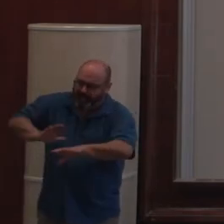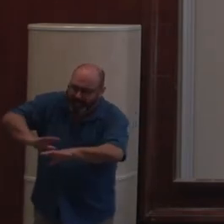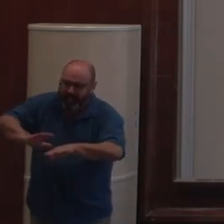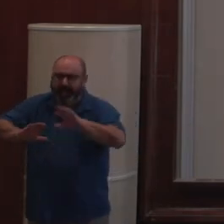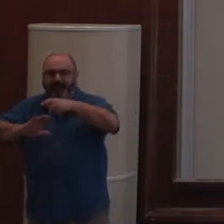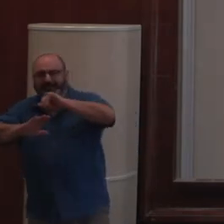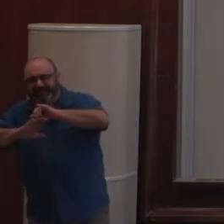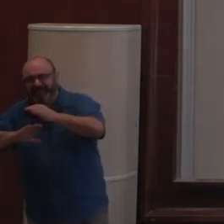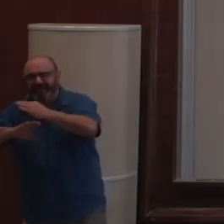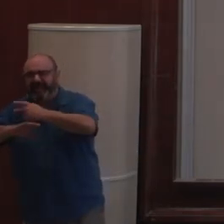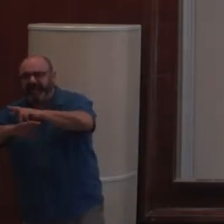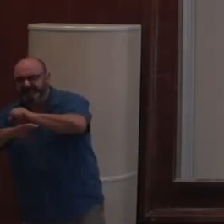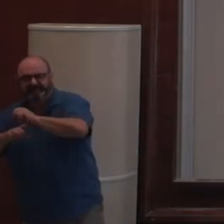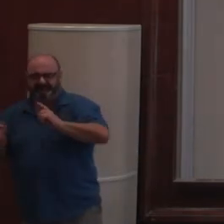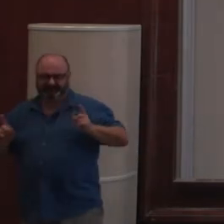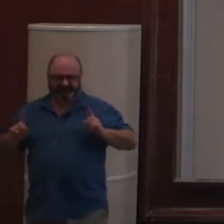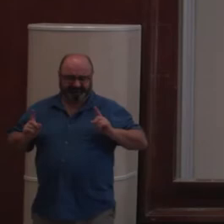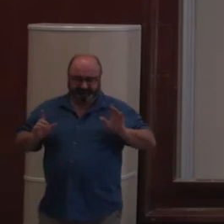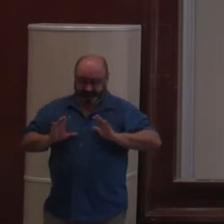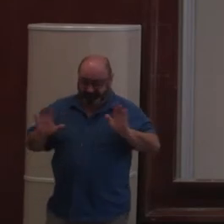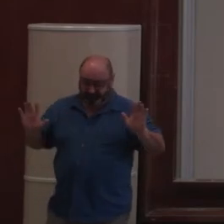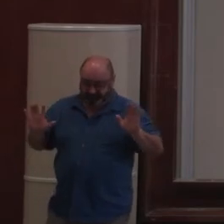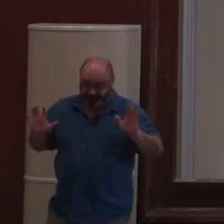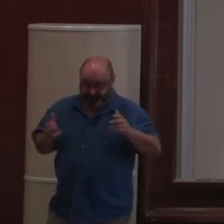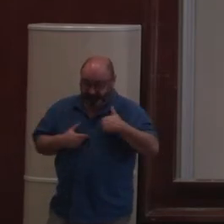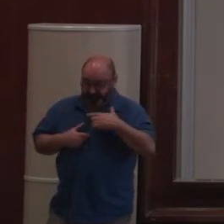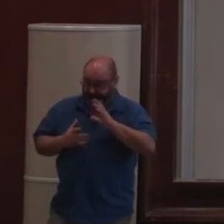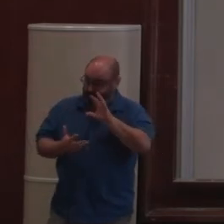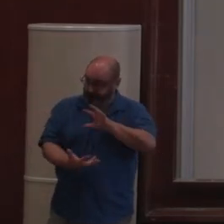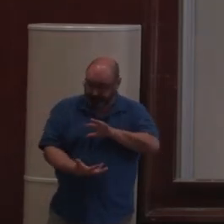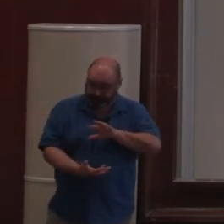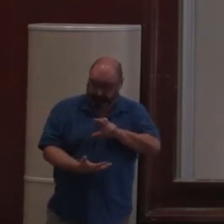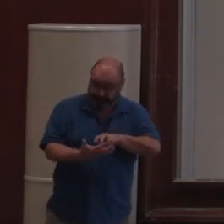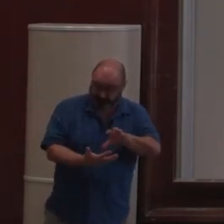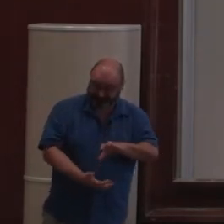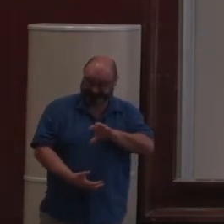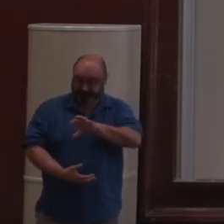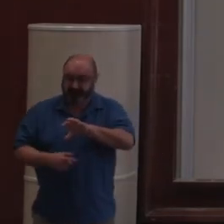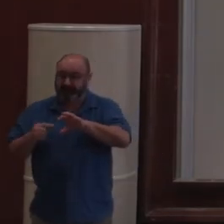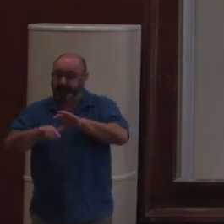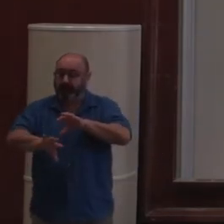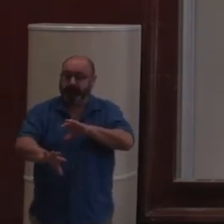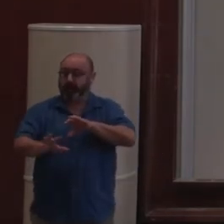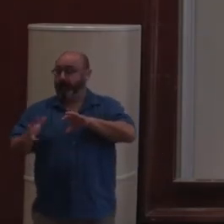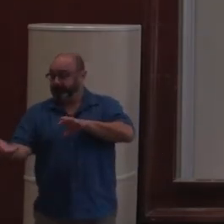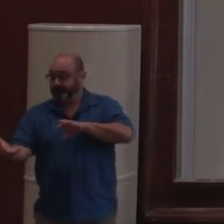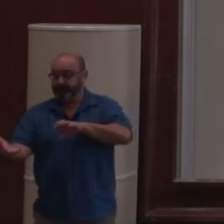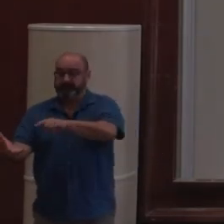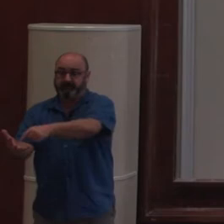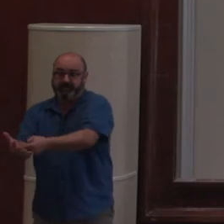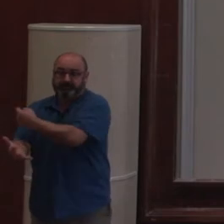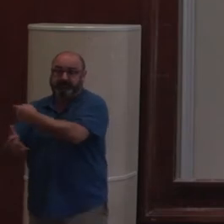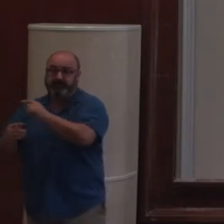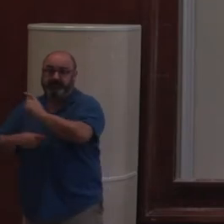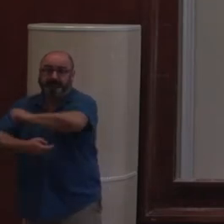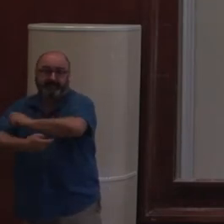etc. Enfin, on le fait, mais on garde exactement le même principe. Et on migre techniquement à Python, histoire de tenir la route,